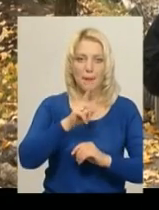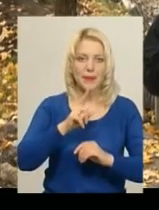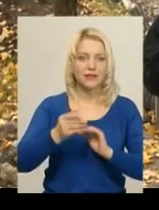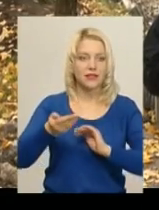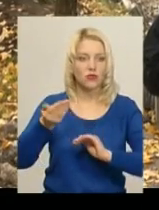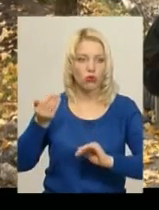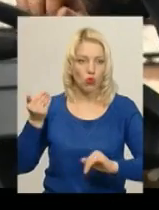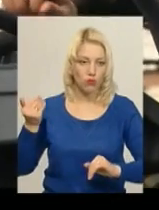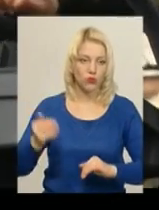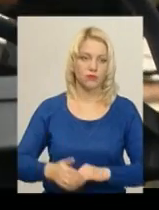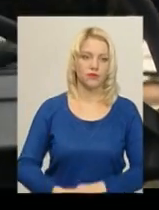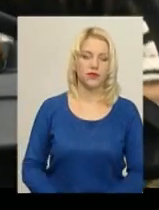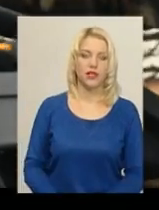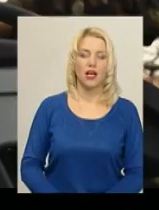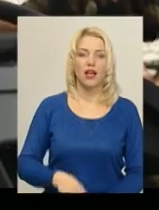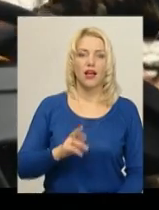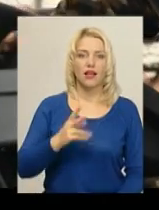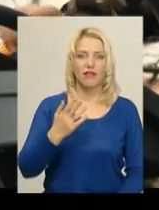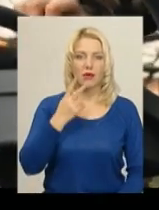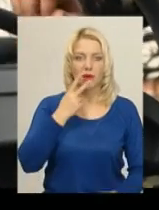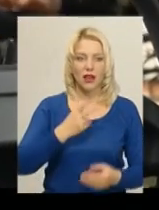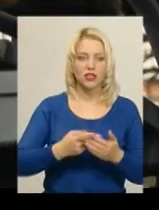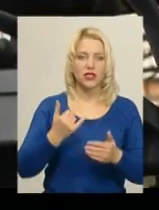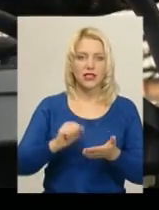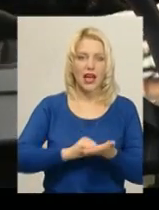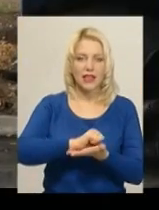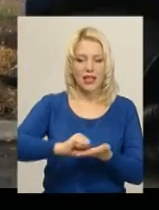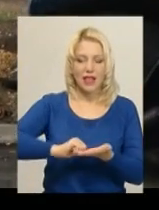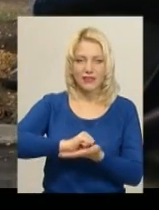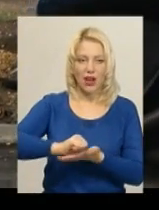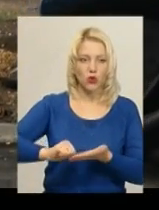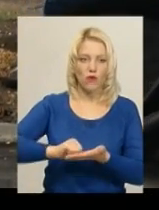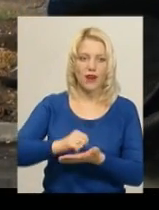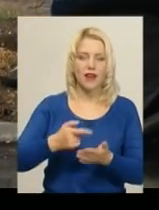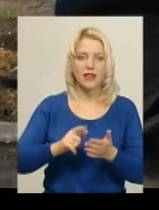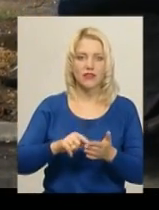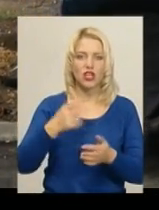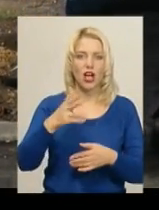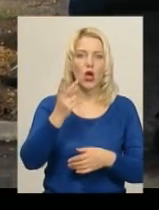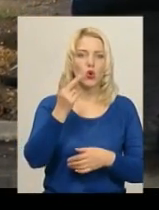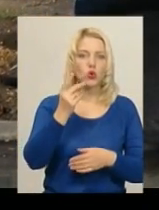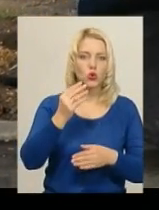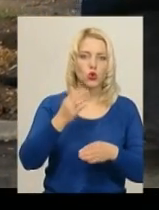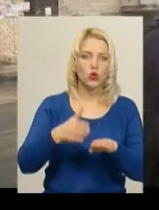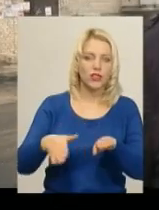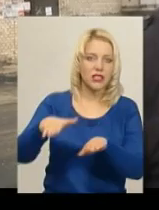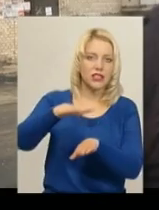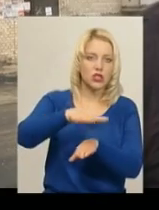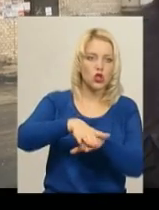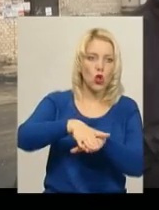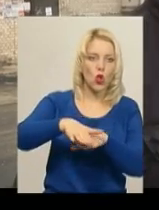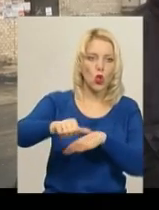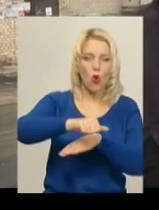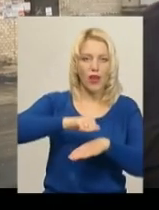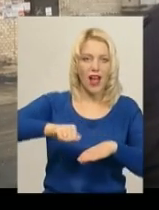Олександр Калас. Як ви бачите, зараз проводиться асфальтування, це вже прокладуємо другий верхній слой асфальта,